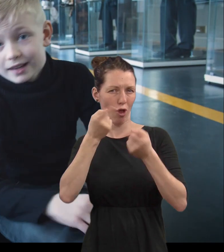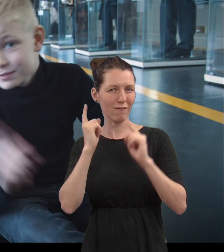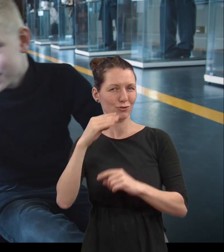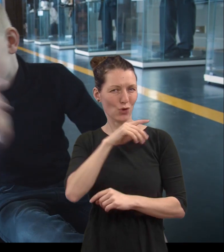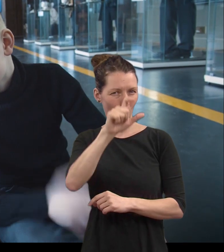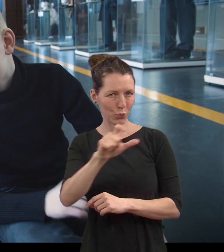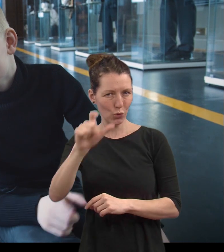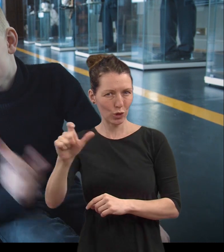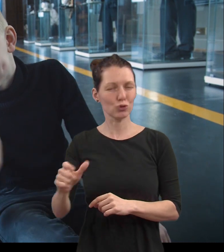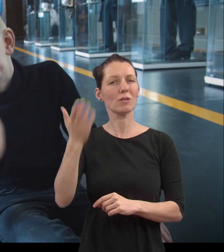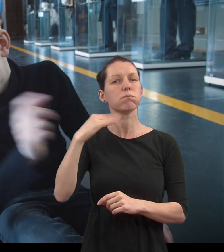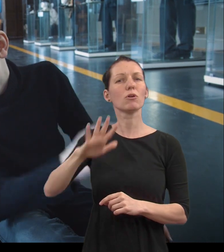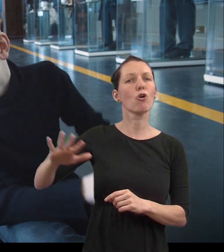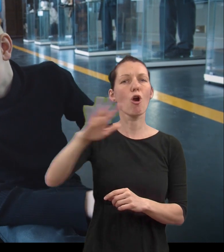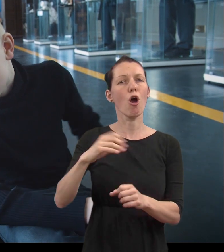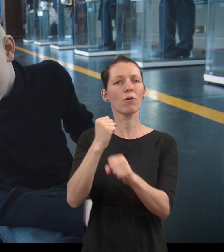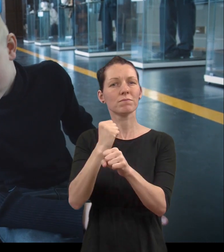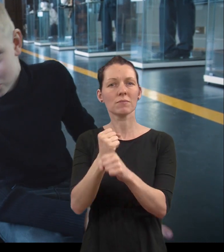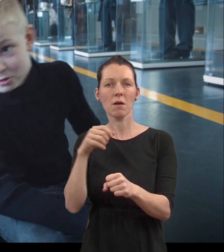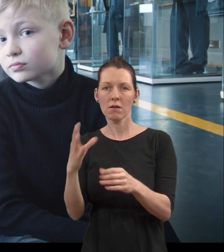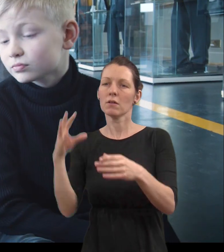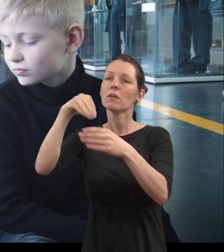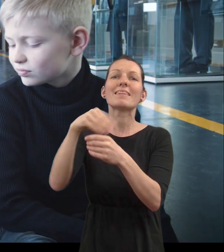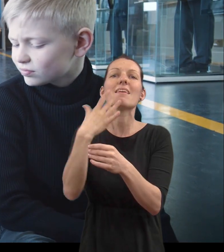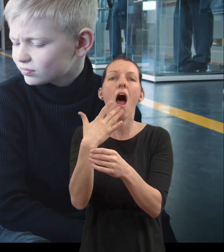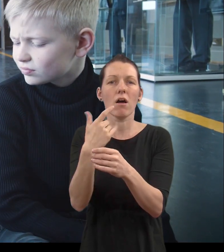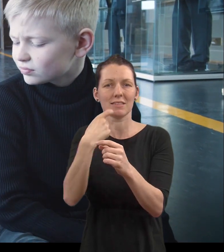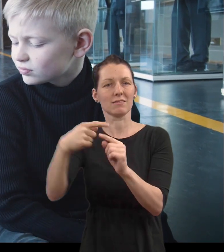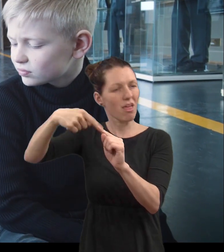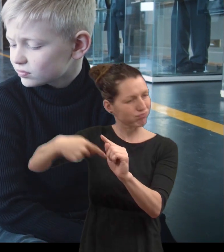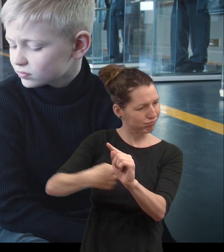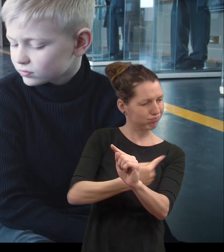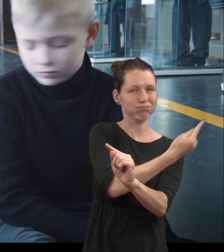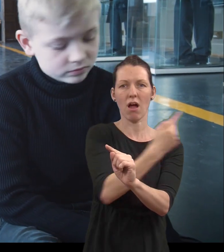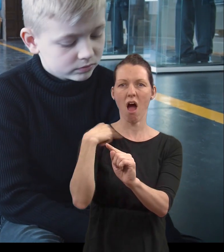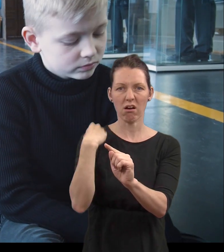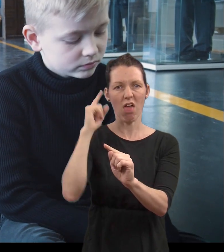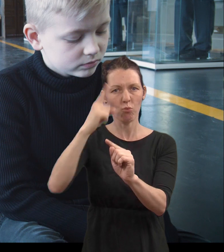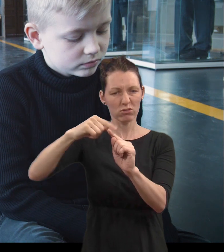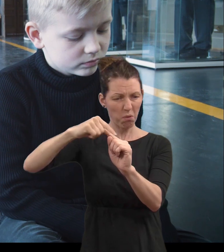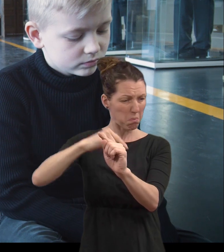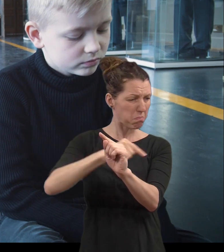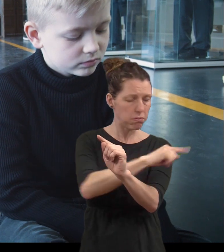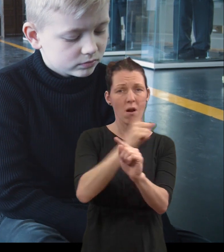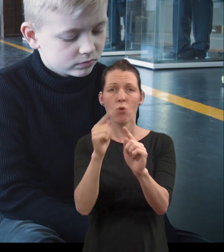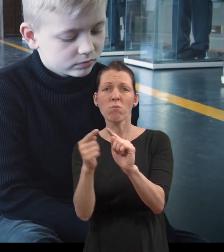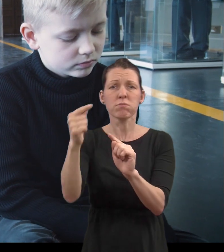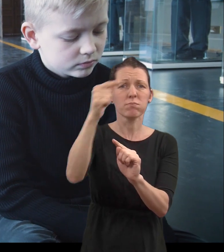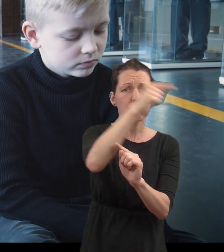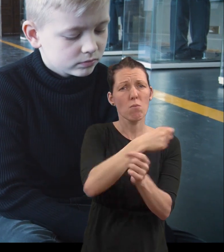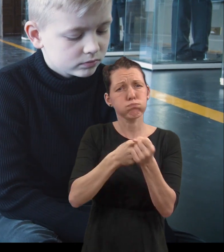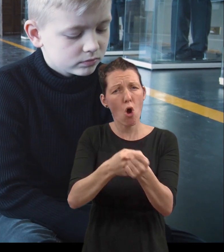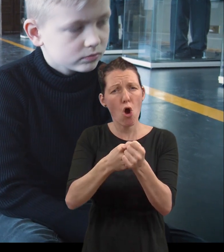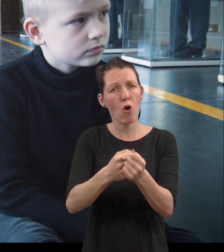My jsme se dozvěděli, že i lítáním může být horor. Dozvěděli jsme se, že československý